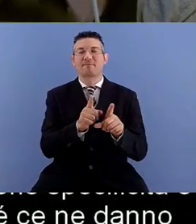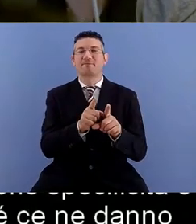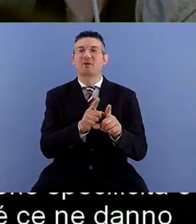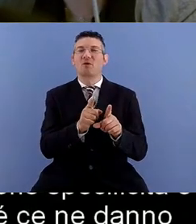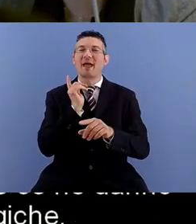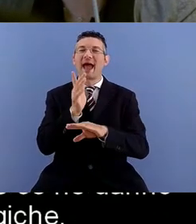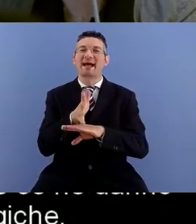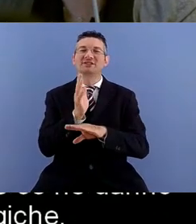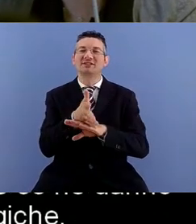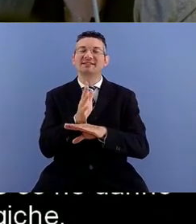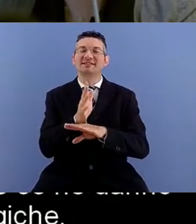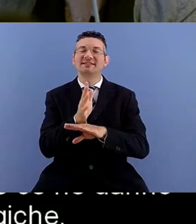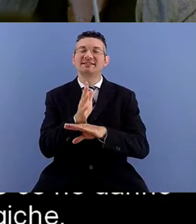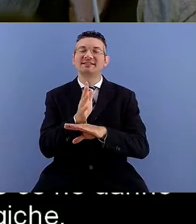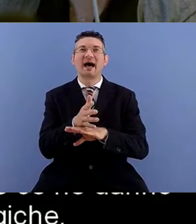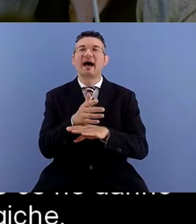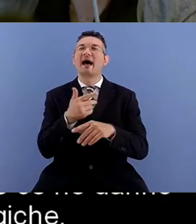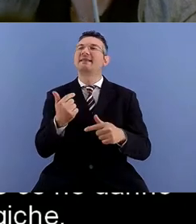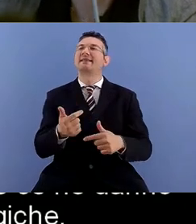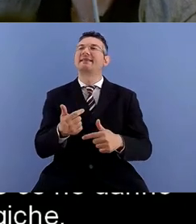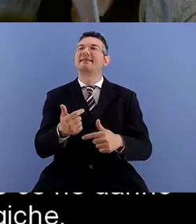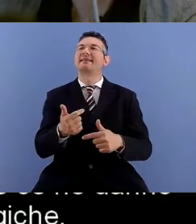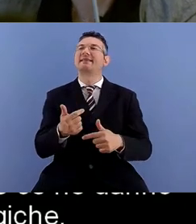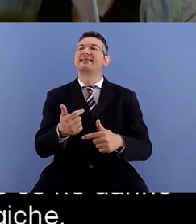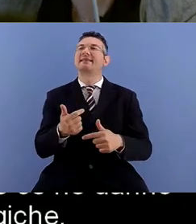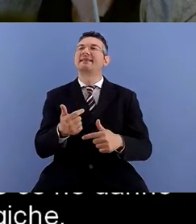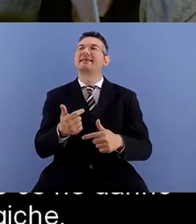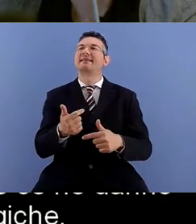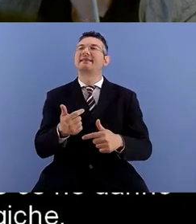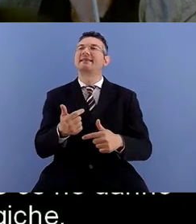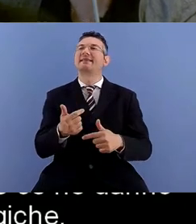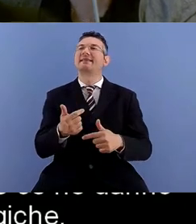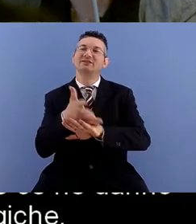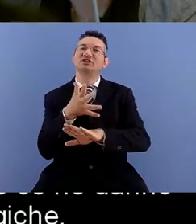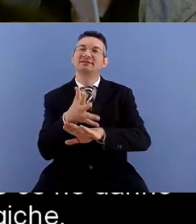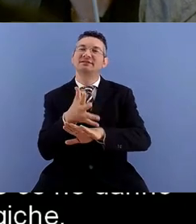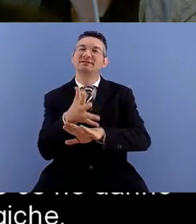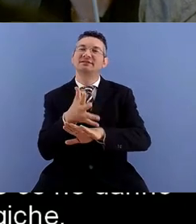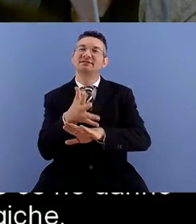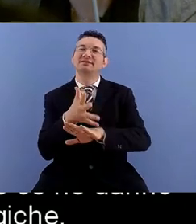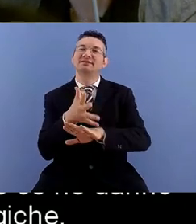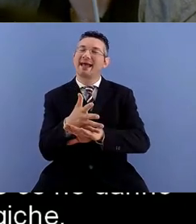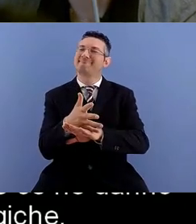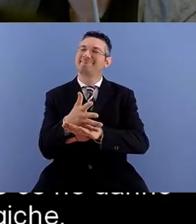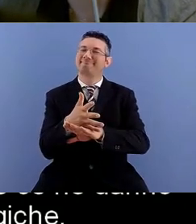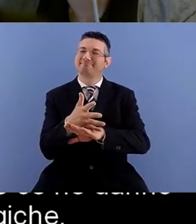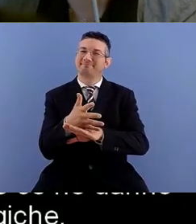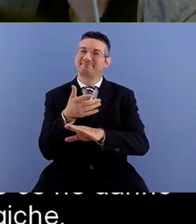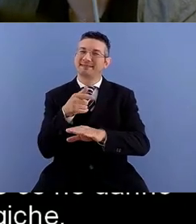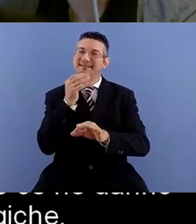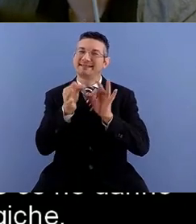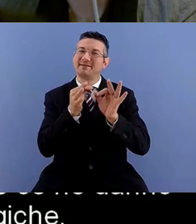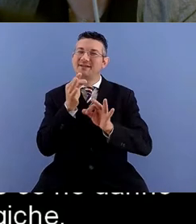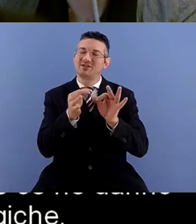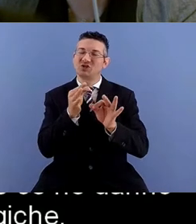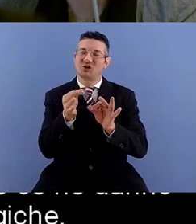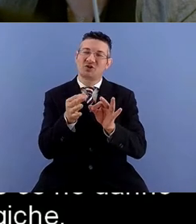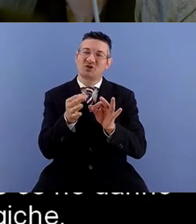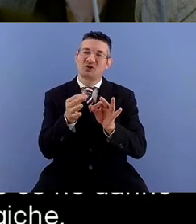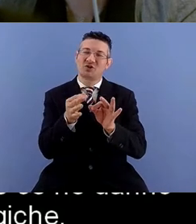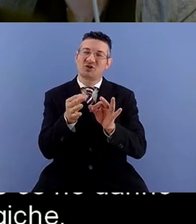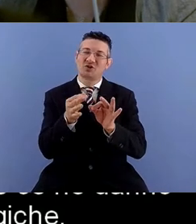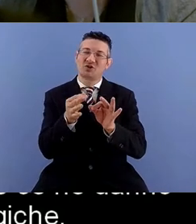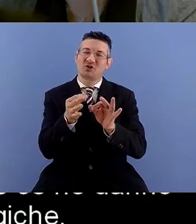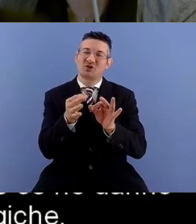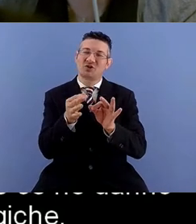rendere accessibile è un po' poco come definizione e tra l'altro la